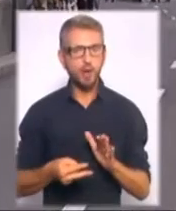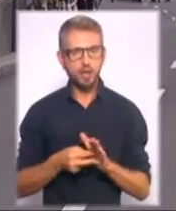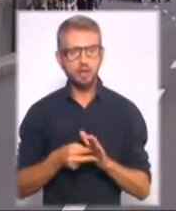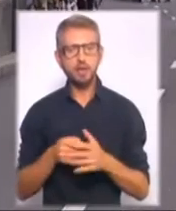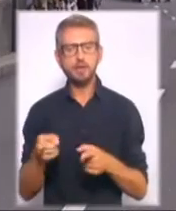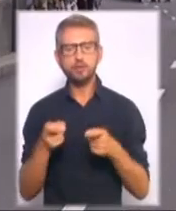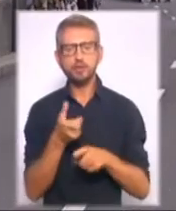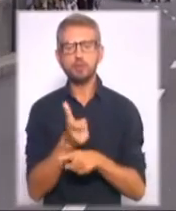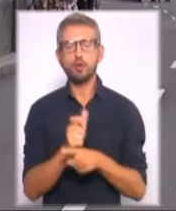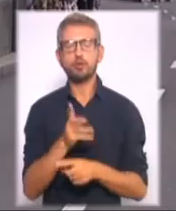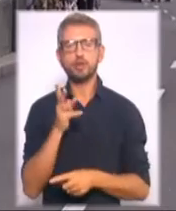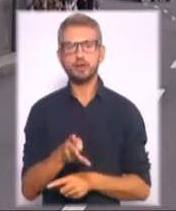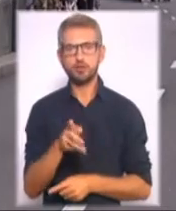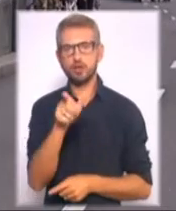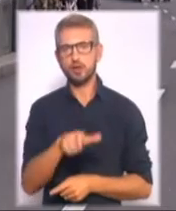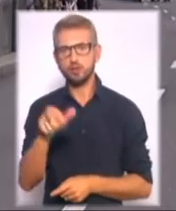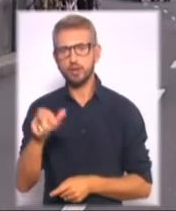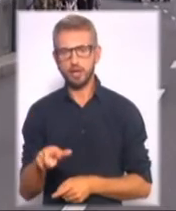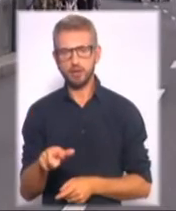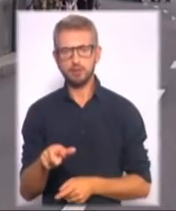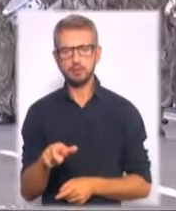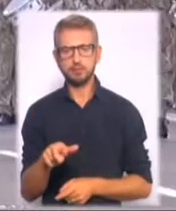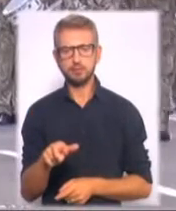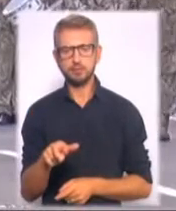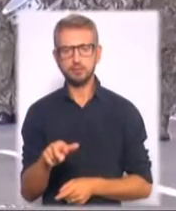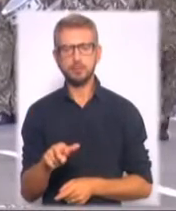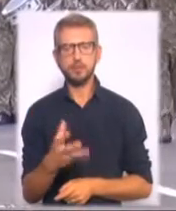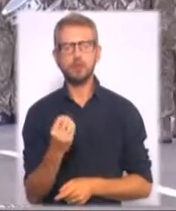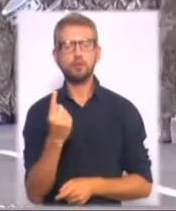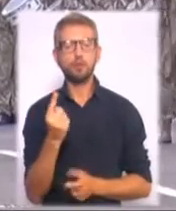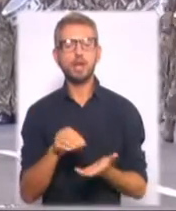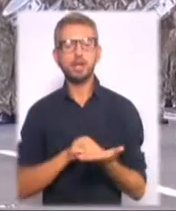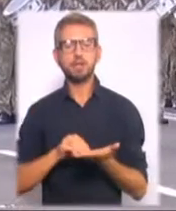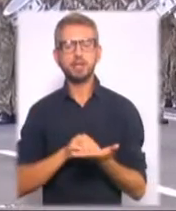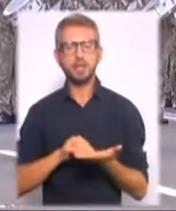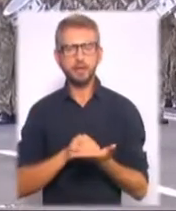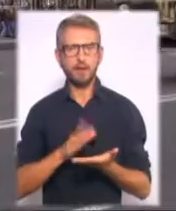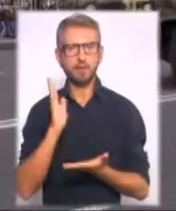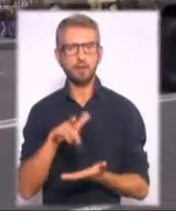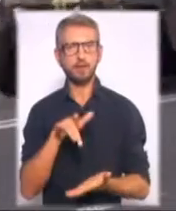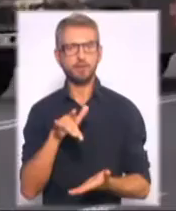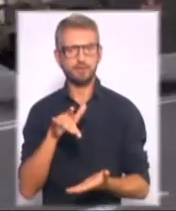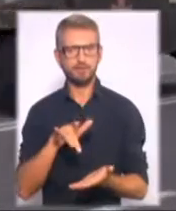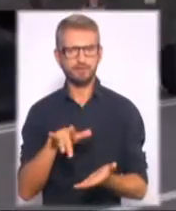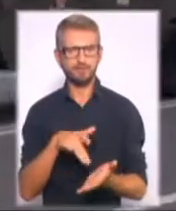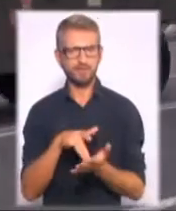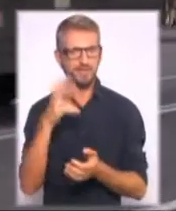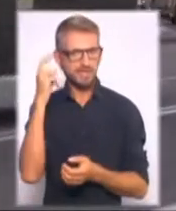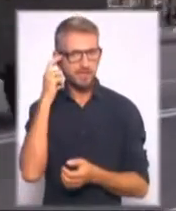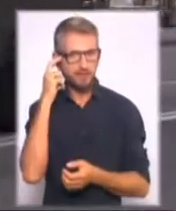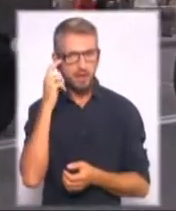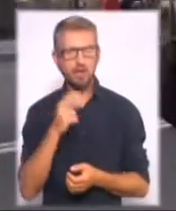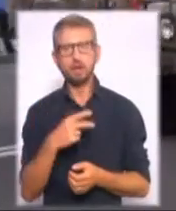понад 4 тисячі людей, особисто, обладність техніки. Ще одна репетиція, буде серед місті, вже в понеділу, 22